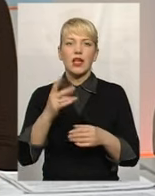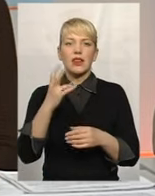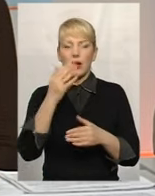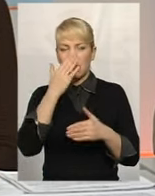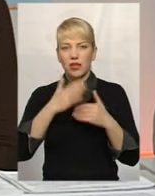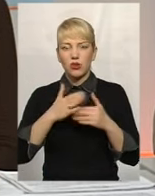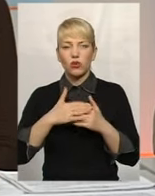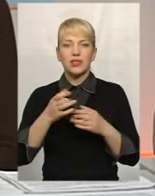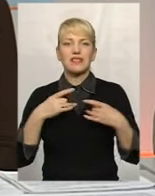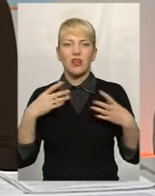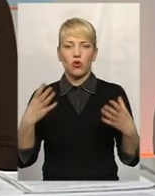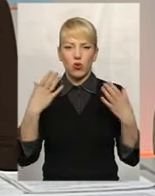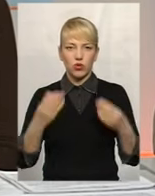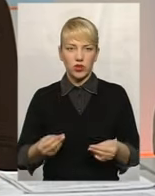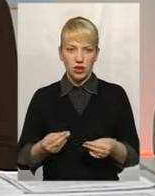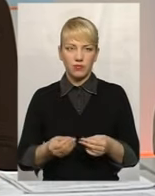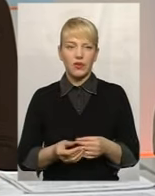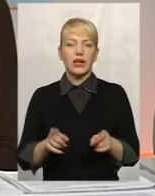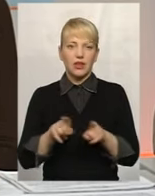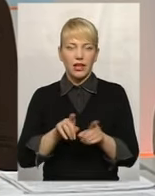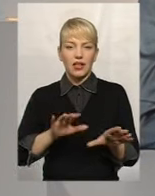таке трапляється.